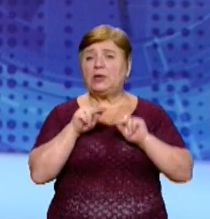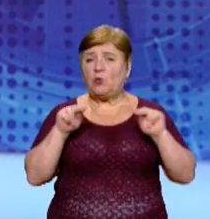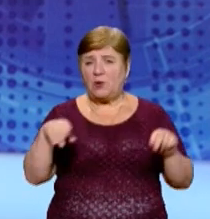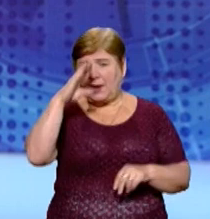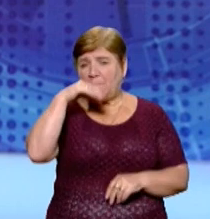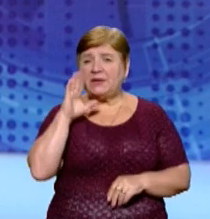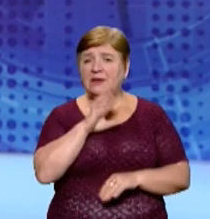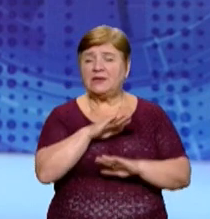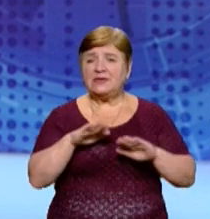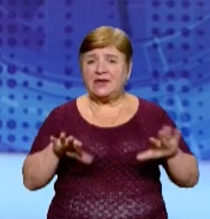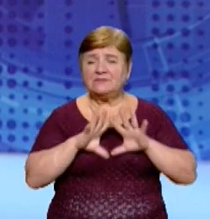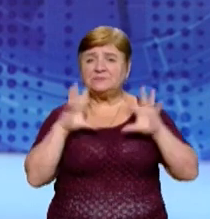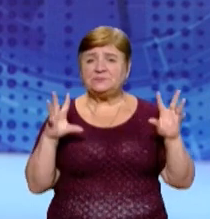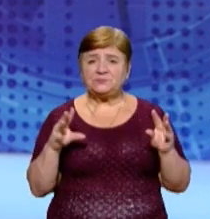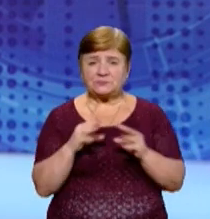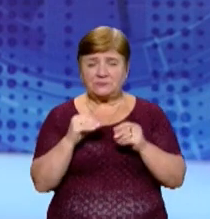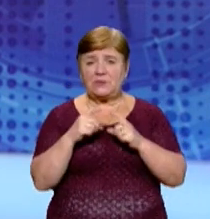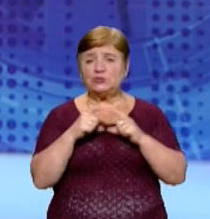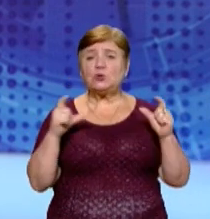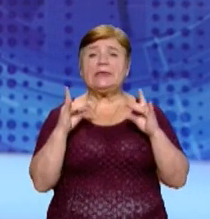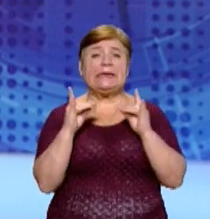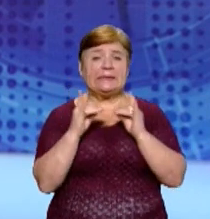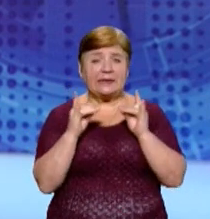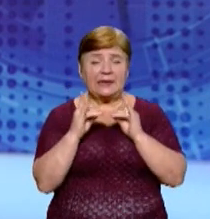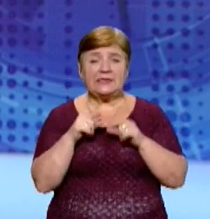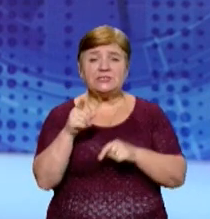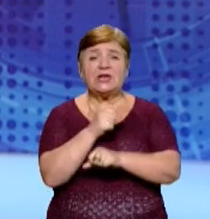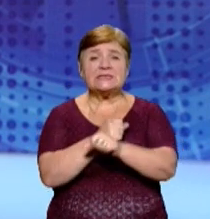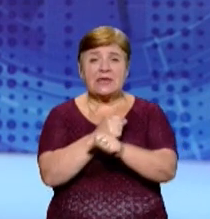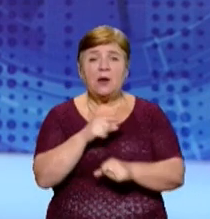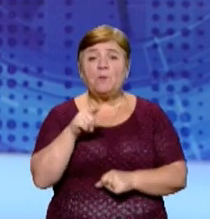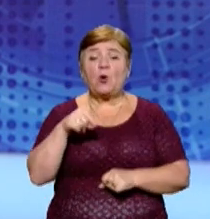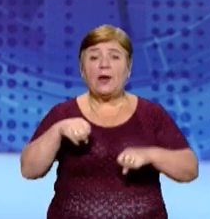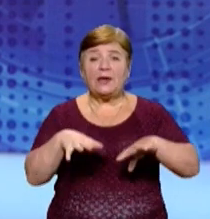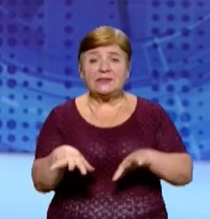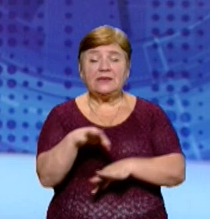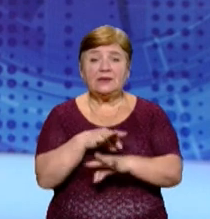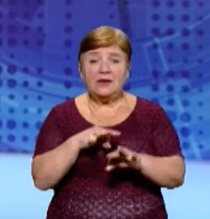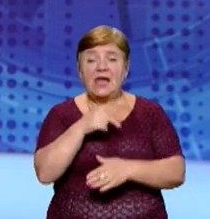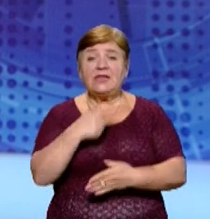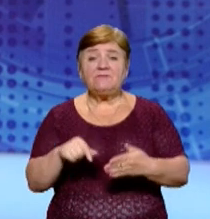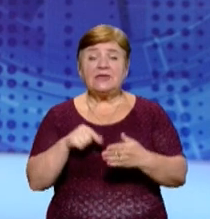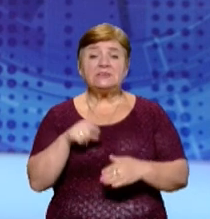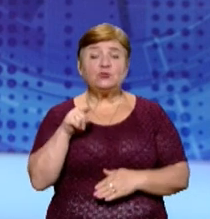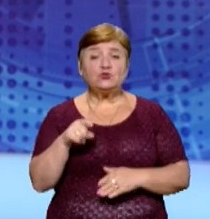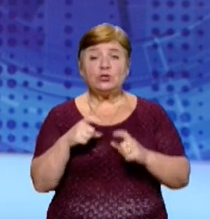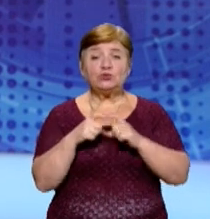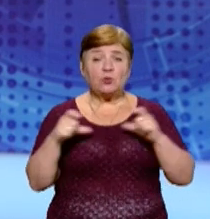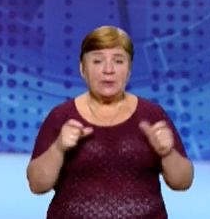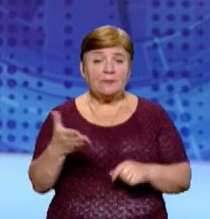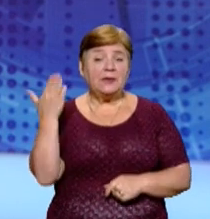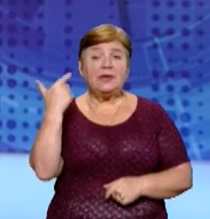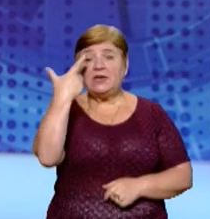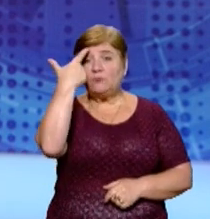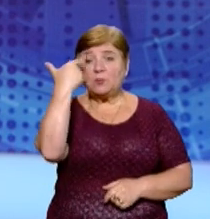Великоберезнянської загальноосвітньої санаторної школи-інтернату через проєкт рішення про ліквідацію цього закладу. Минулого тижня